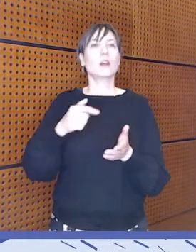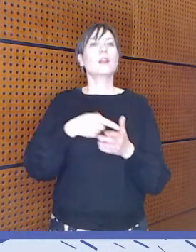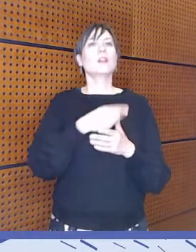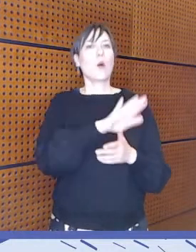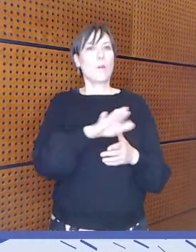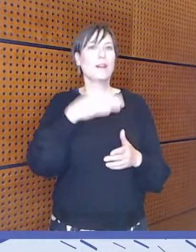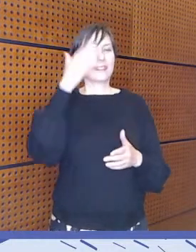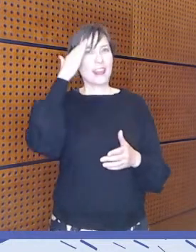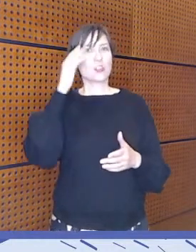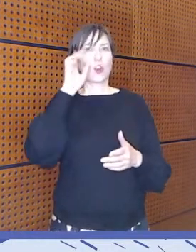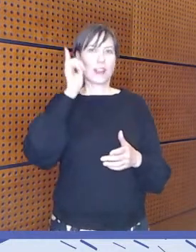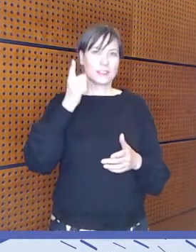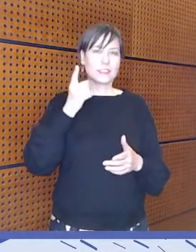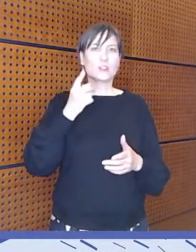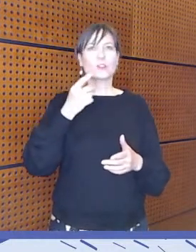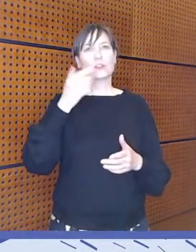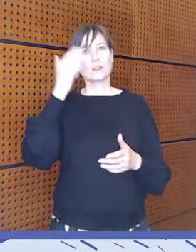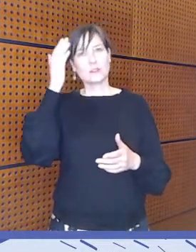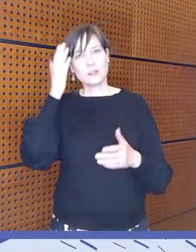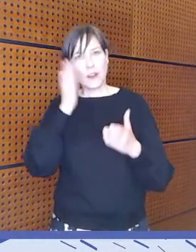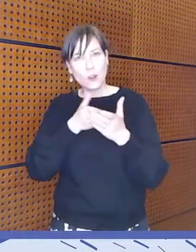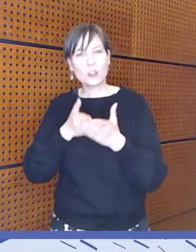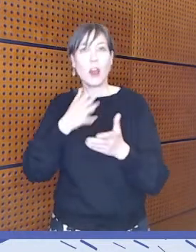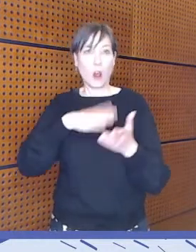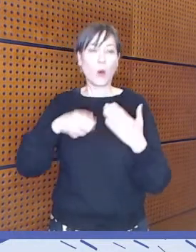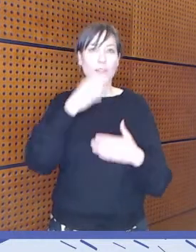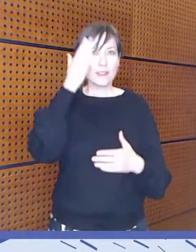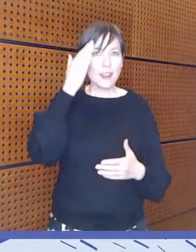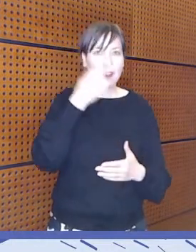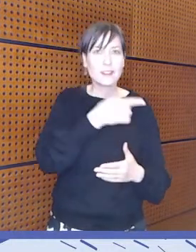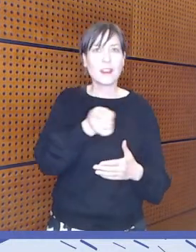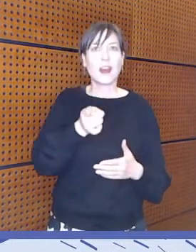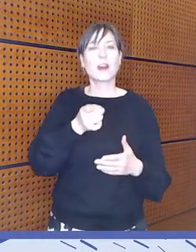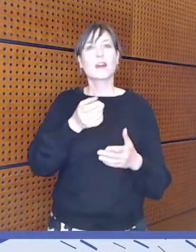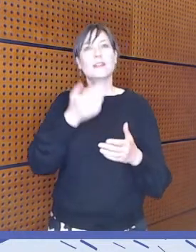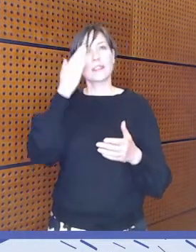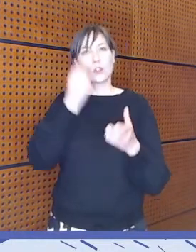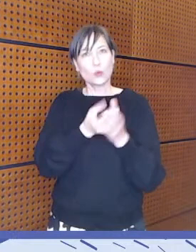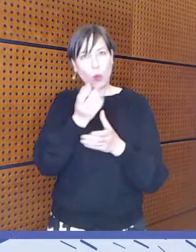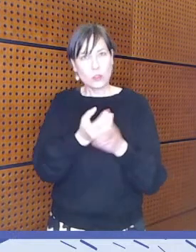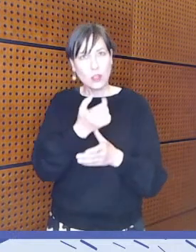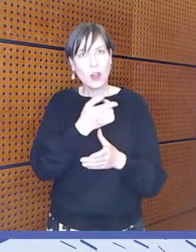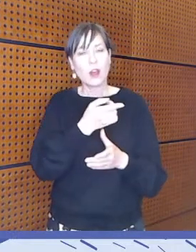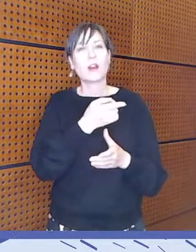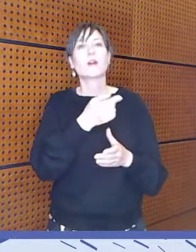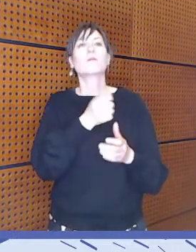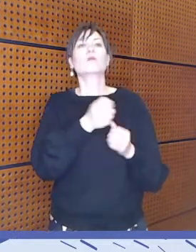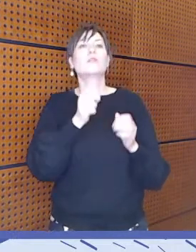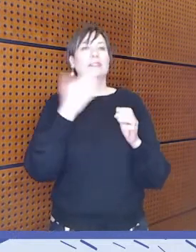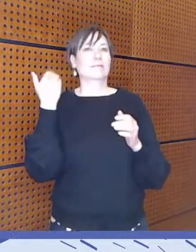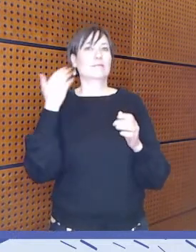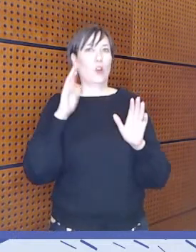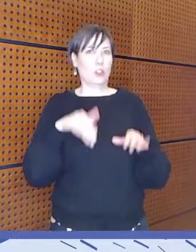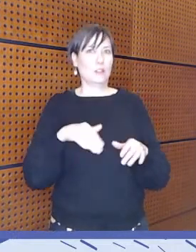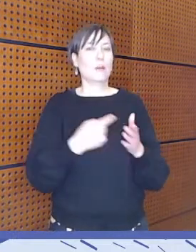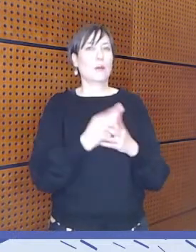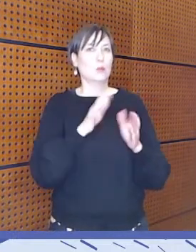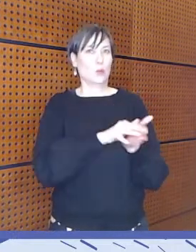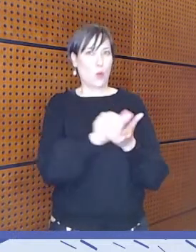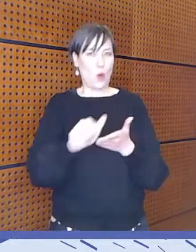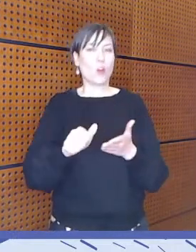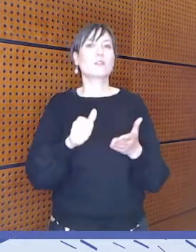tavoitteille tietää ja tuottaa tietoa. Tätähän on